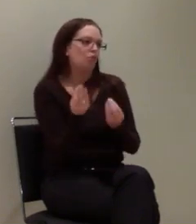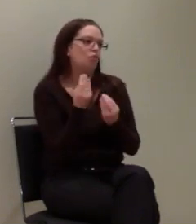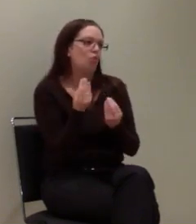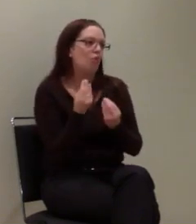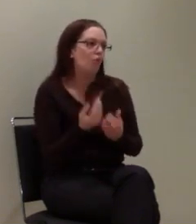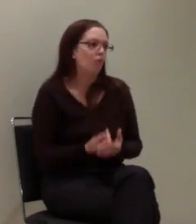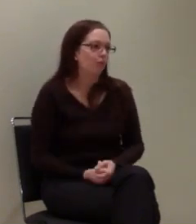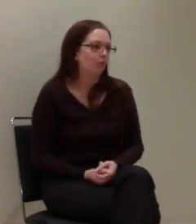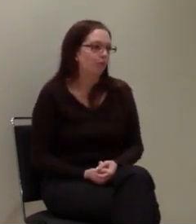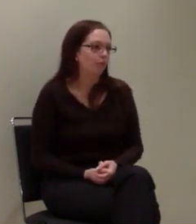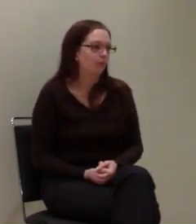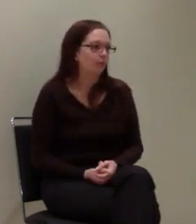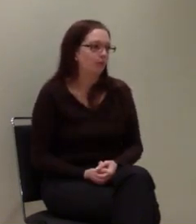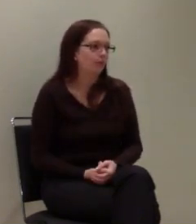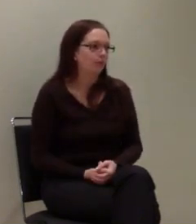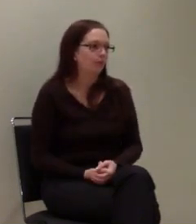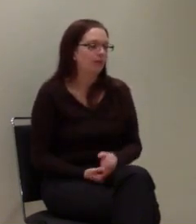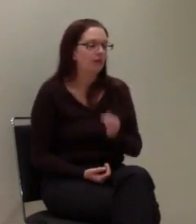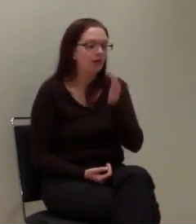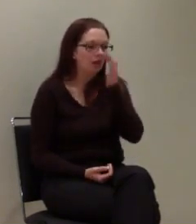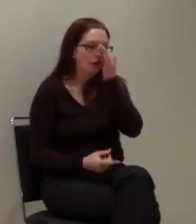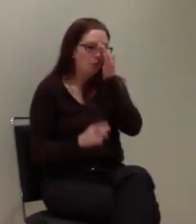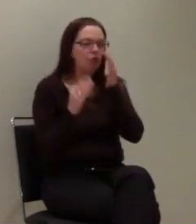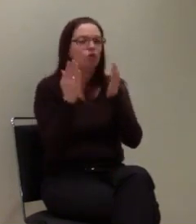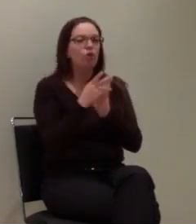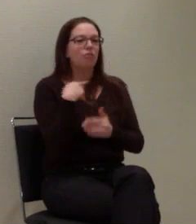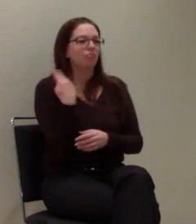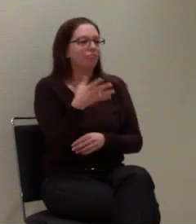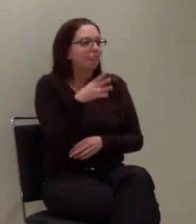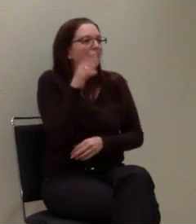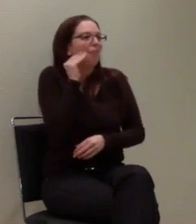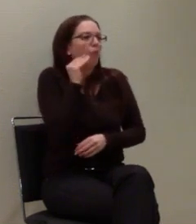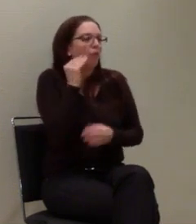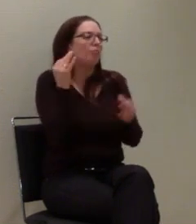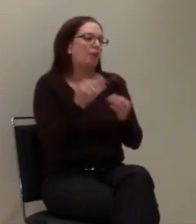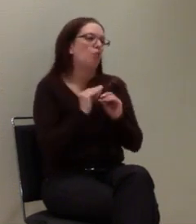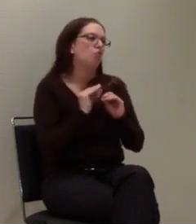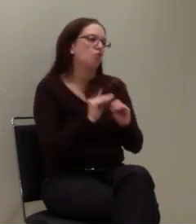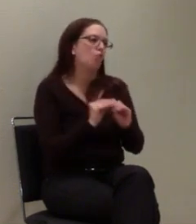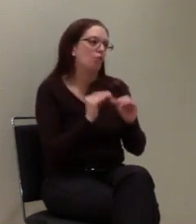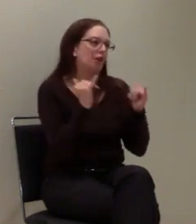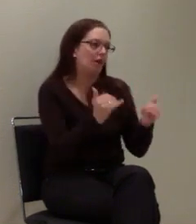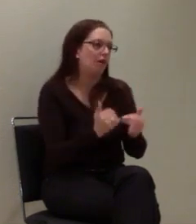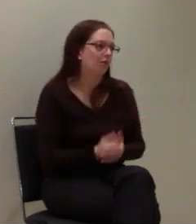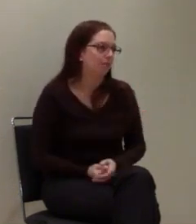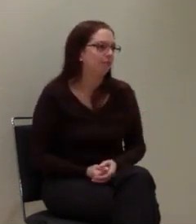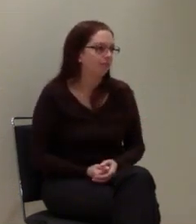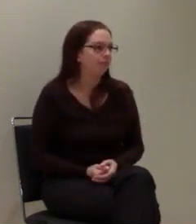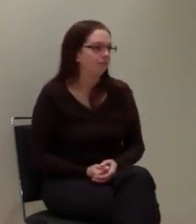Und es ist also auf jeden Fall schon bei uns angekommen, dass da entsprechende Schulungen dann auch durchgeführt werden müssen.